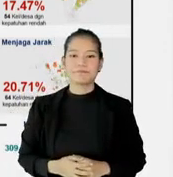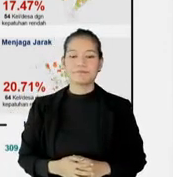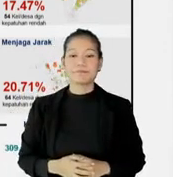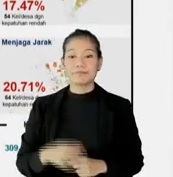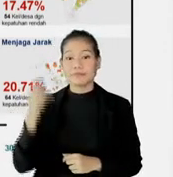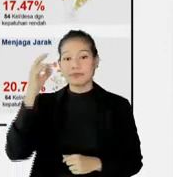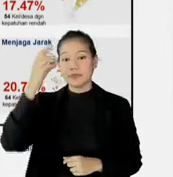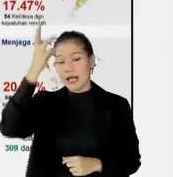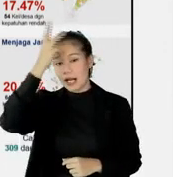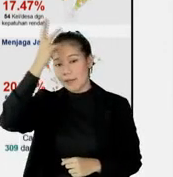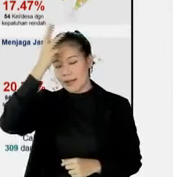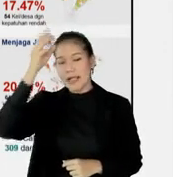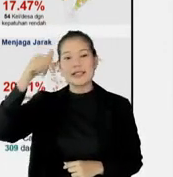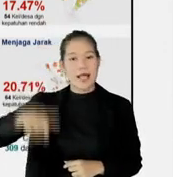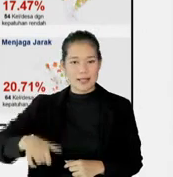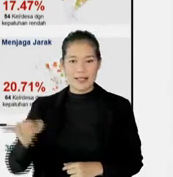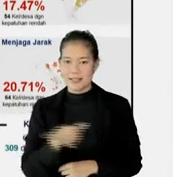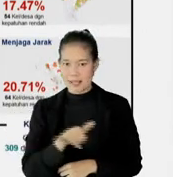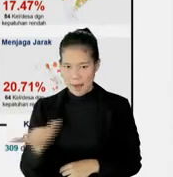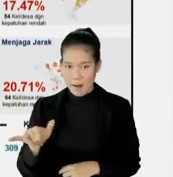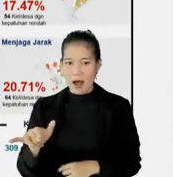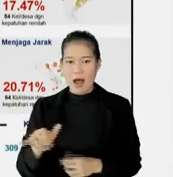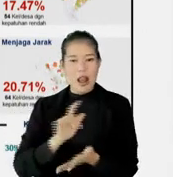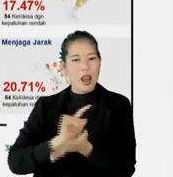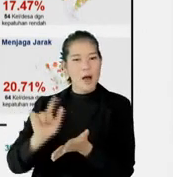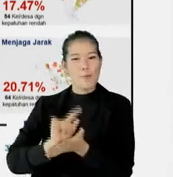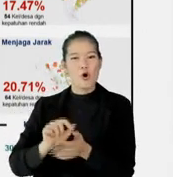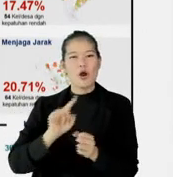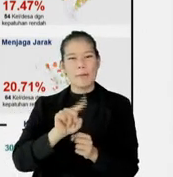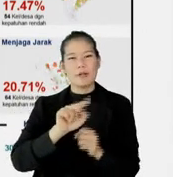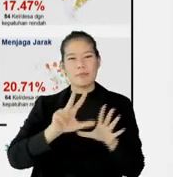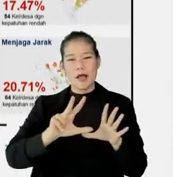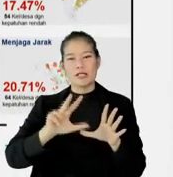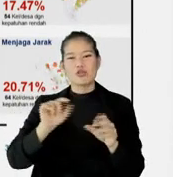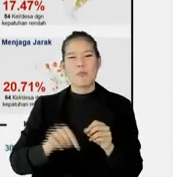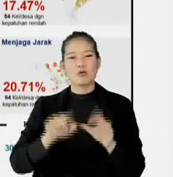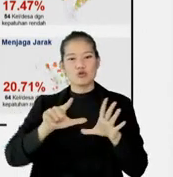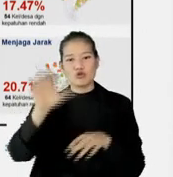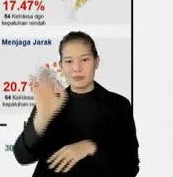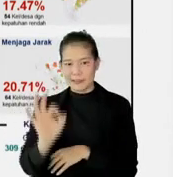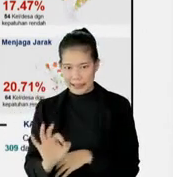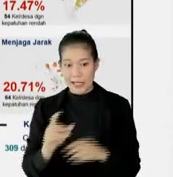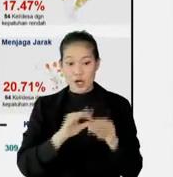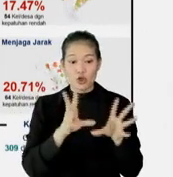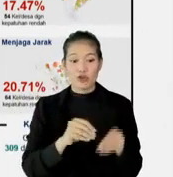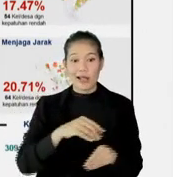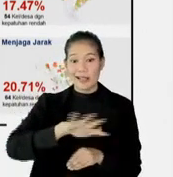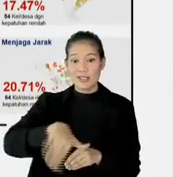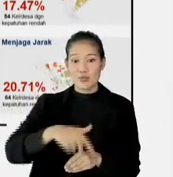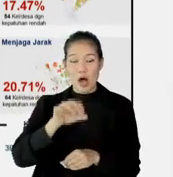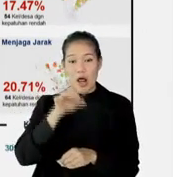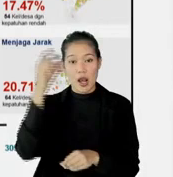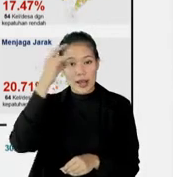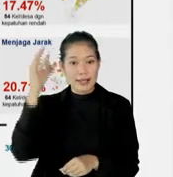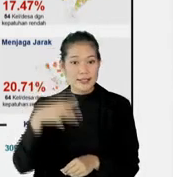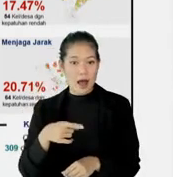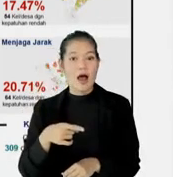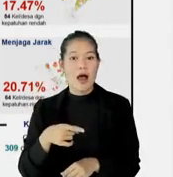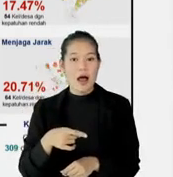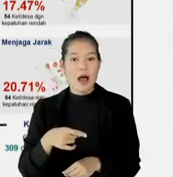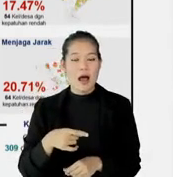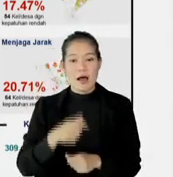Kalimantan Selatan juga sama, ini di angka cakupan pelaporannya 18,37 persen, dari total keseluruhan kelurahan dan desa di sana,